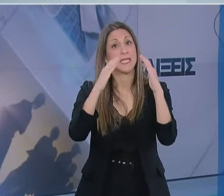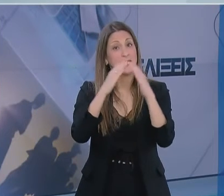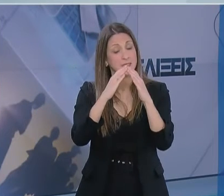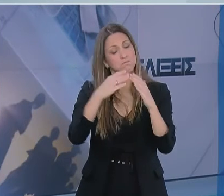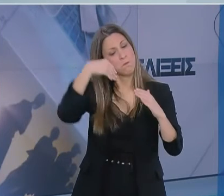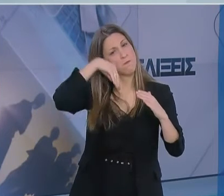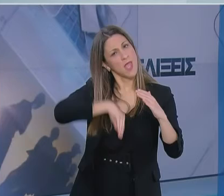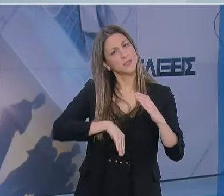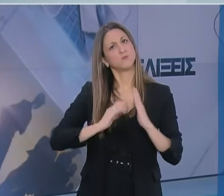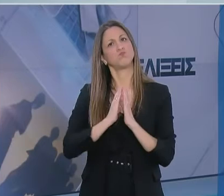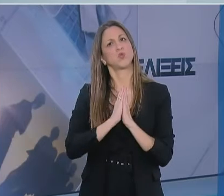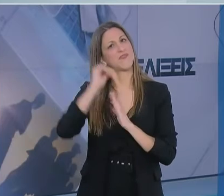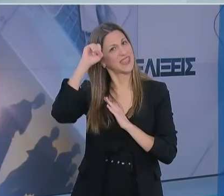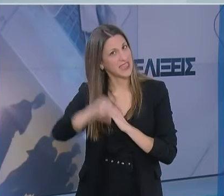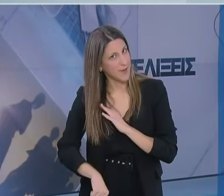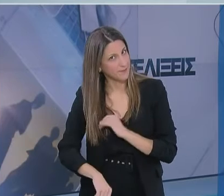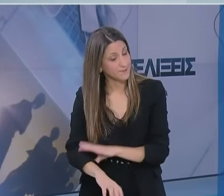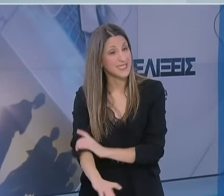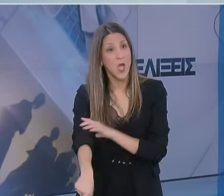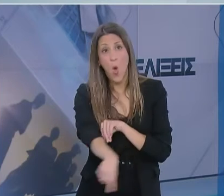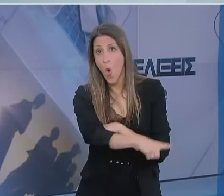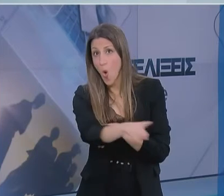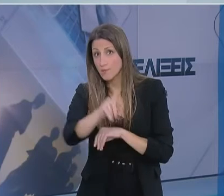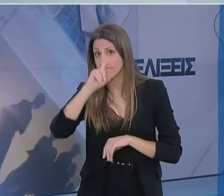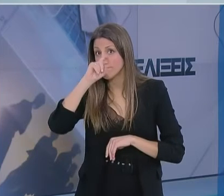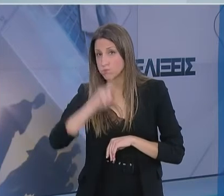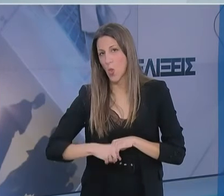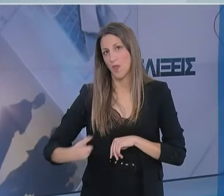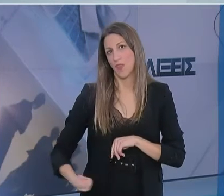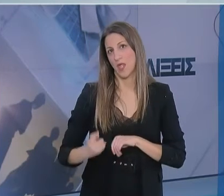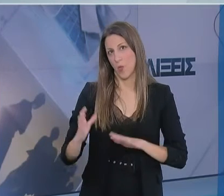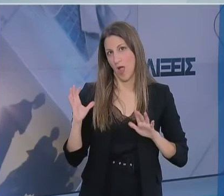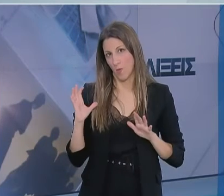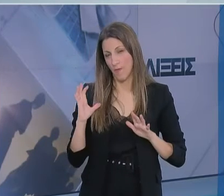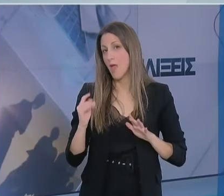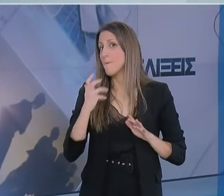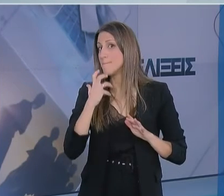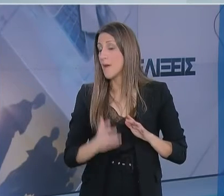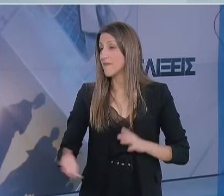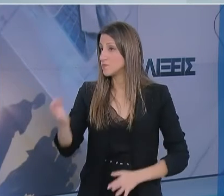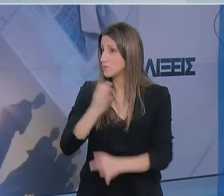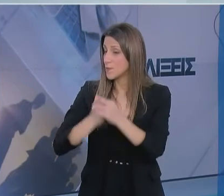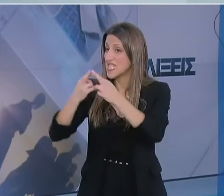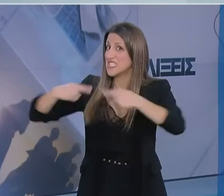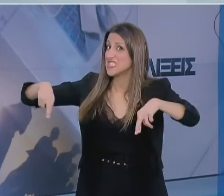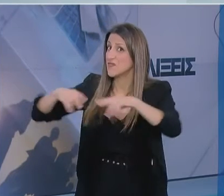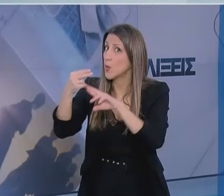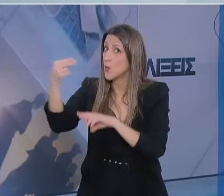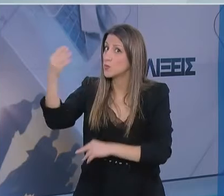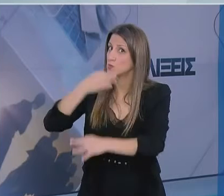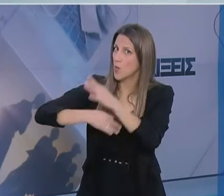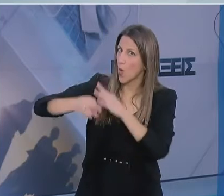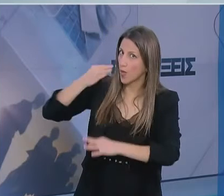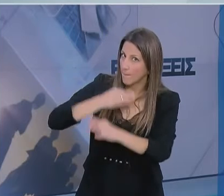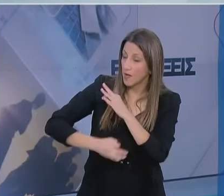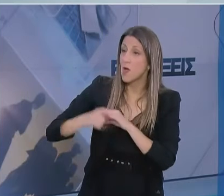προσευχή. Παρακαλώ θερμά να ακολουθήσουμε όλοι μας χωρίς εξαιρέσεις την προτροπή της Ιεράς Συνόδου. Εξάλλου ο μακαριώτατος Αρχιεπίσκοπος της